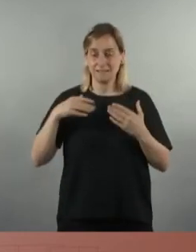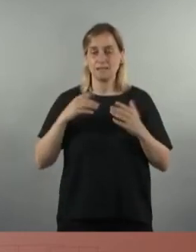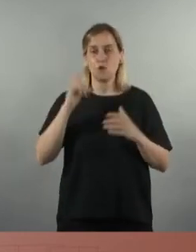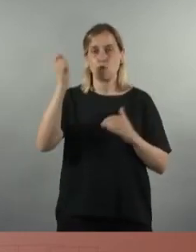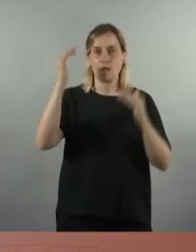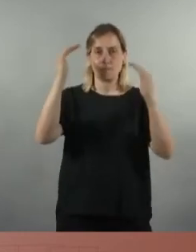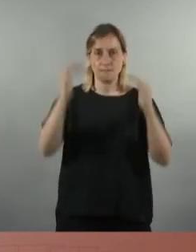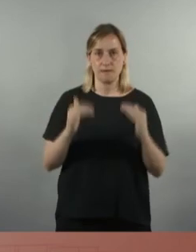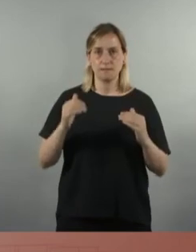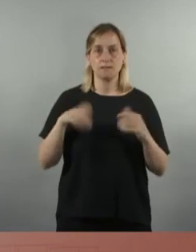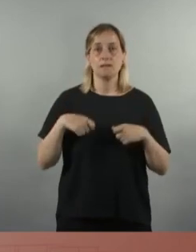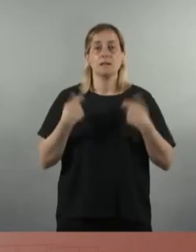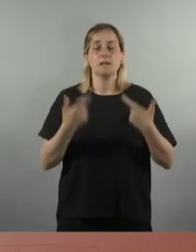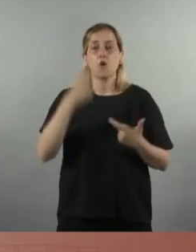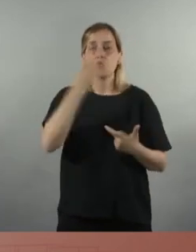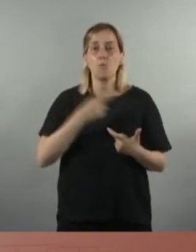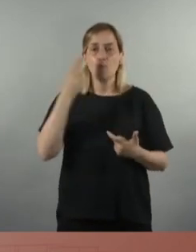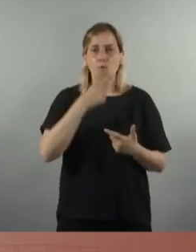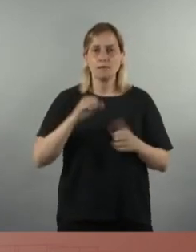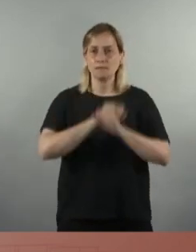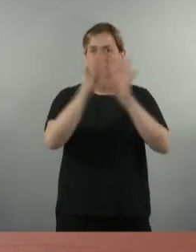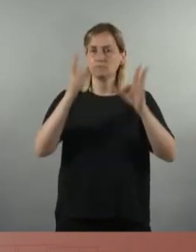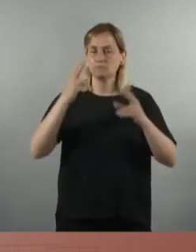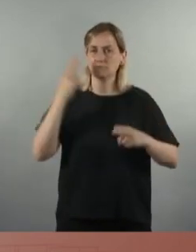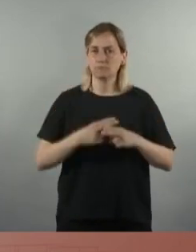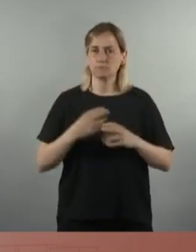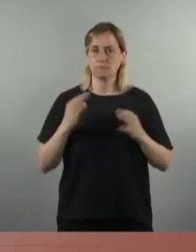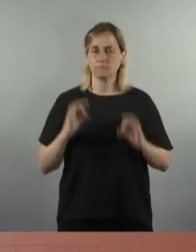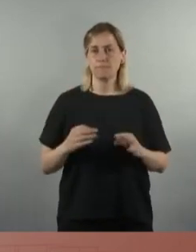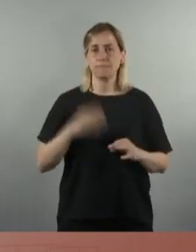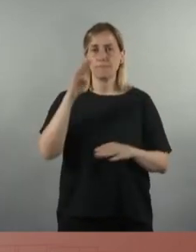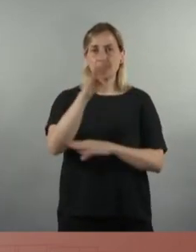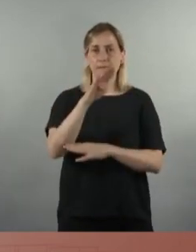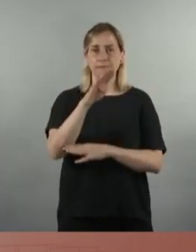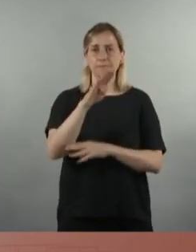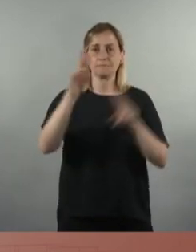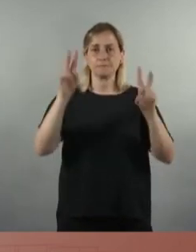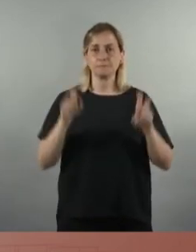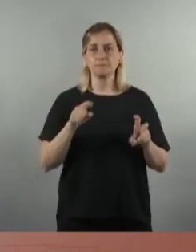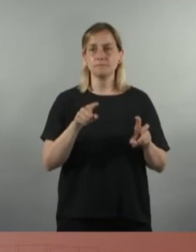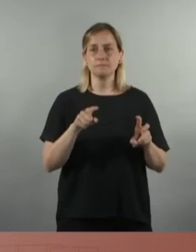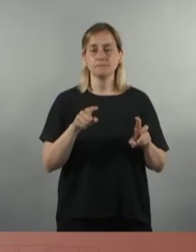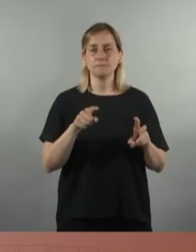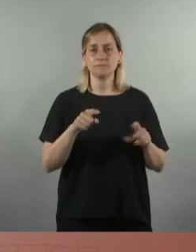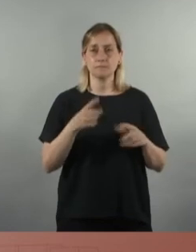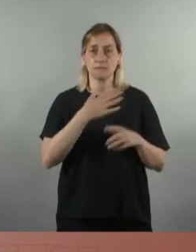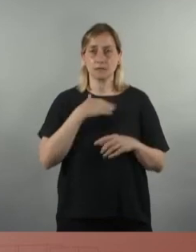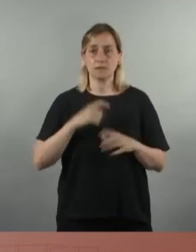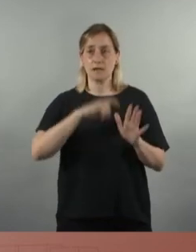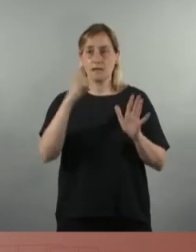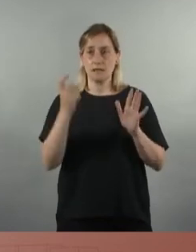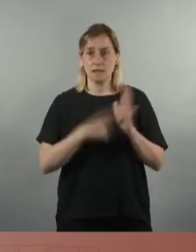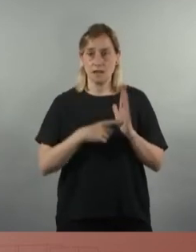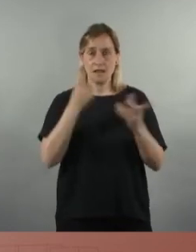i establim un compromís ferm d'aquest Parlament en mantenir aquesta